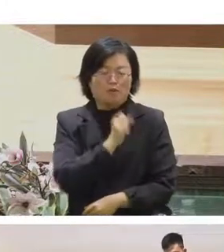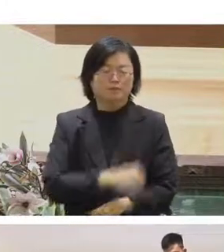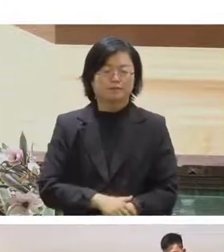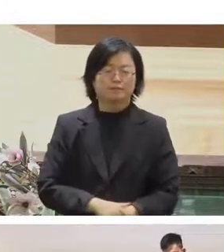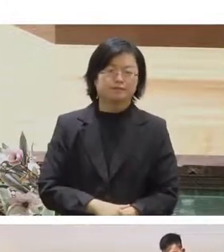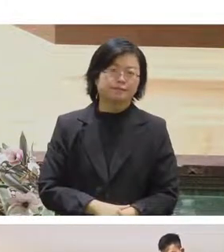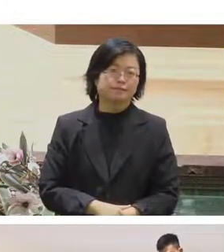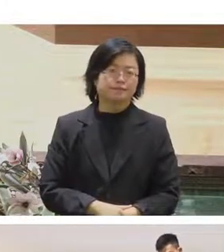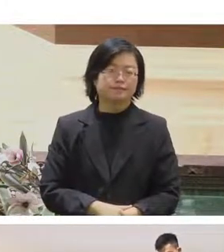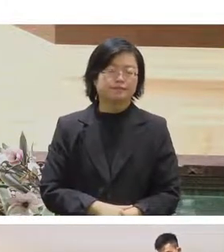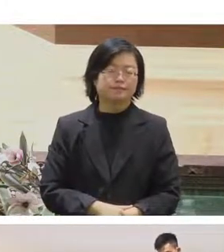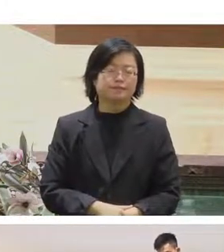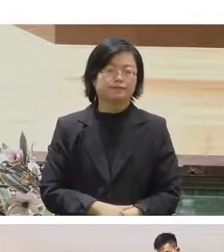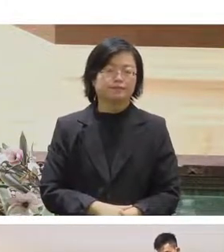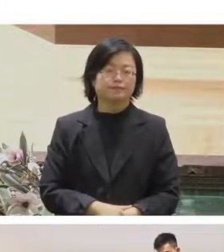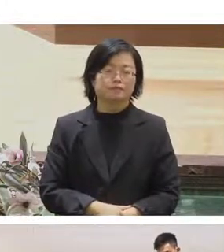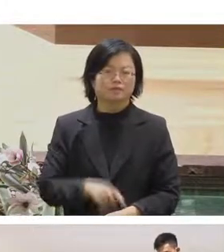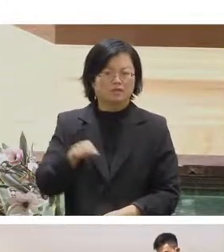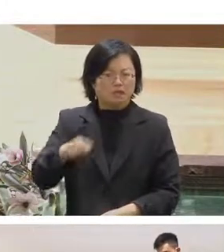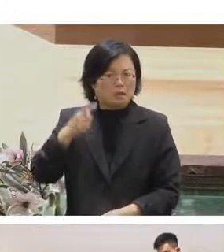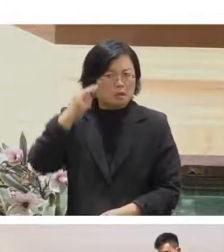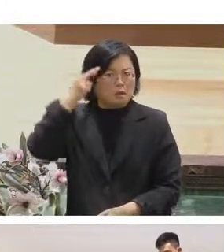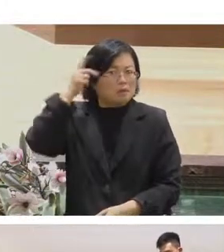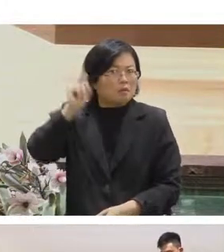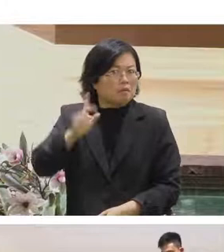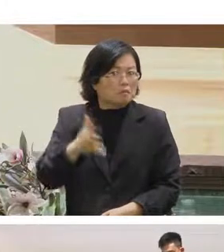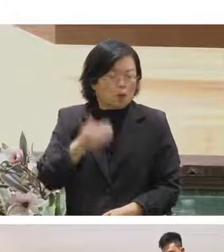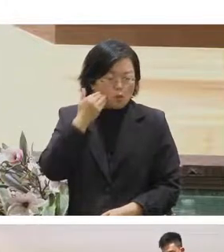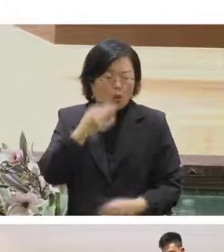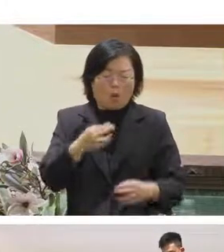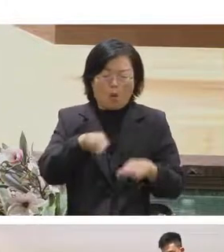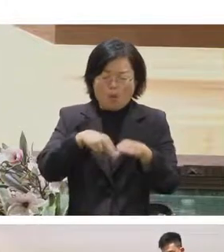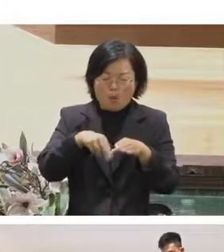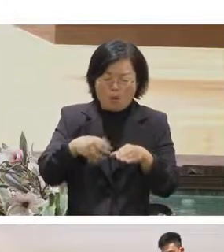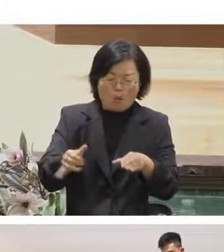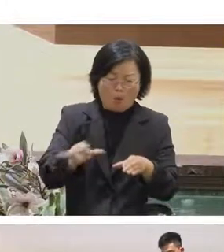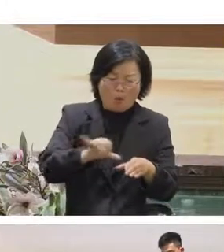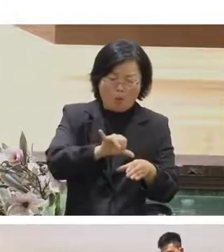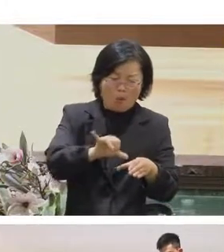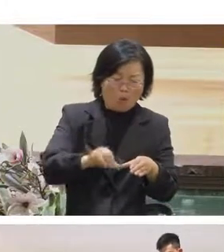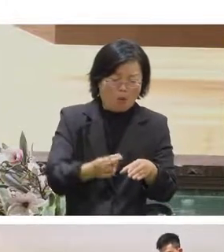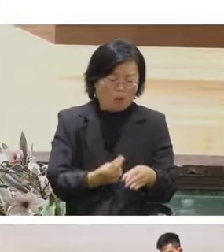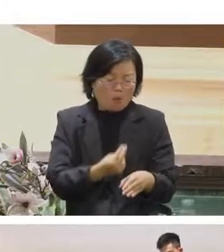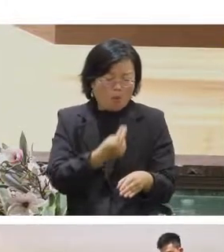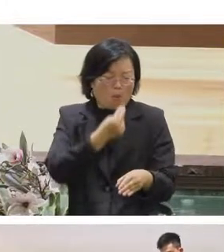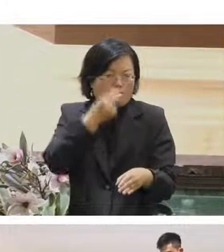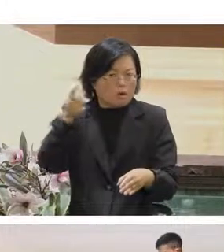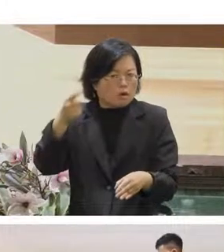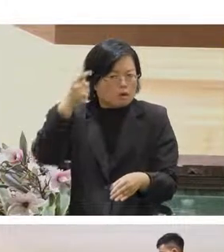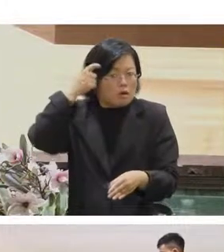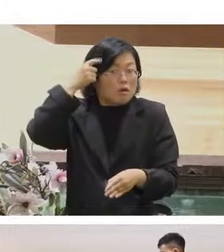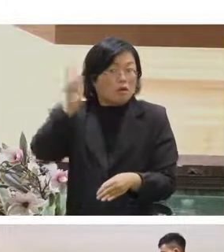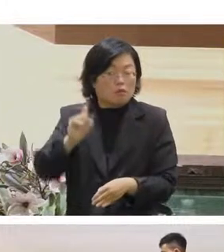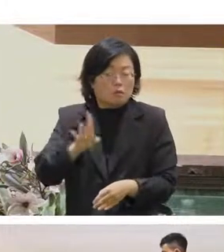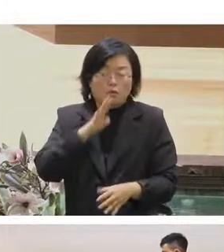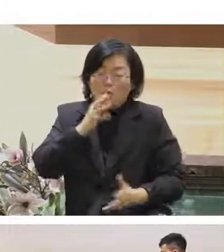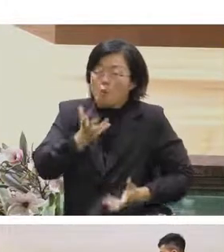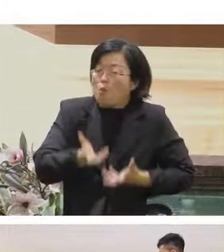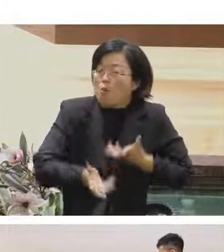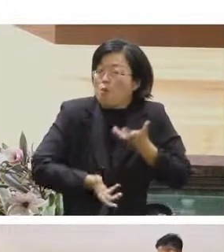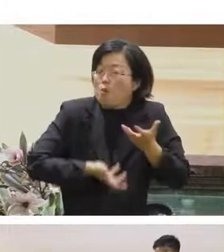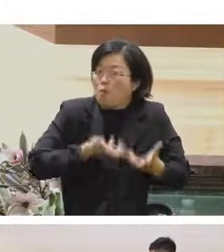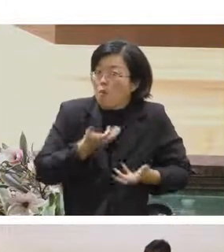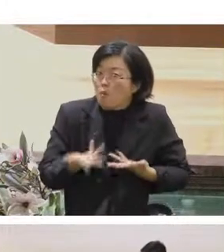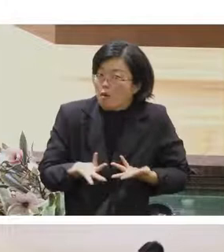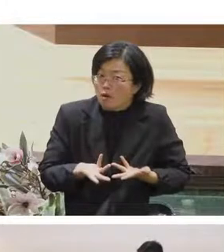會有什麼情緒嗎就是你聞那個味道的時候你會覺得很溫暖嗎還是就是你通常是很